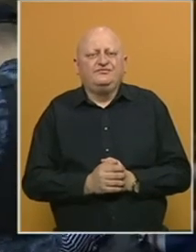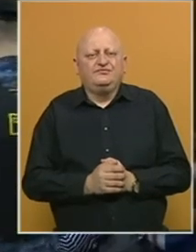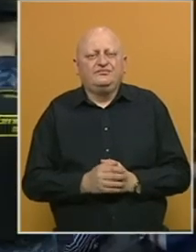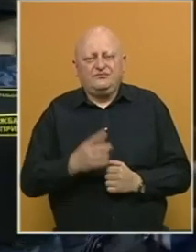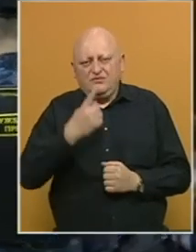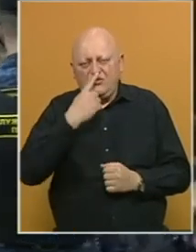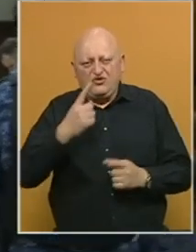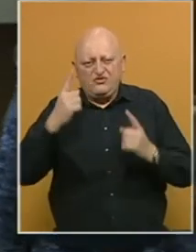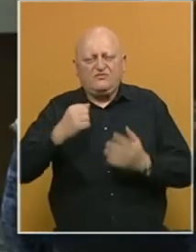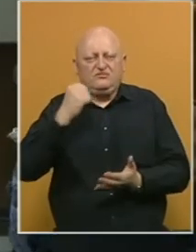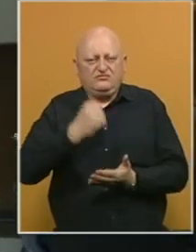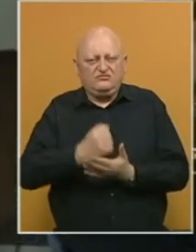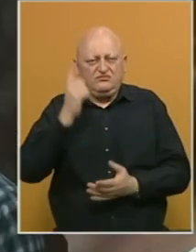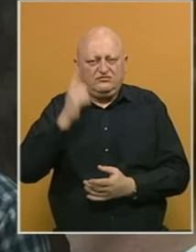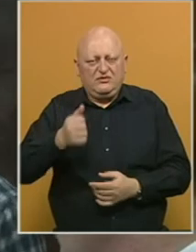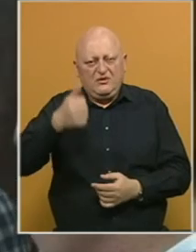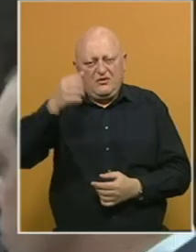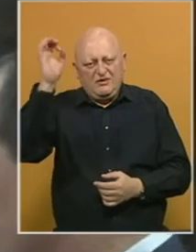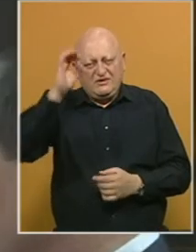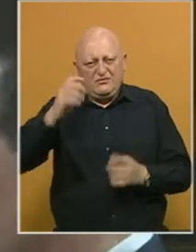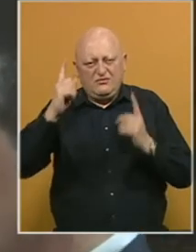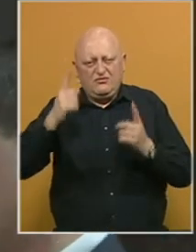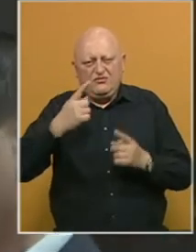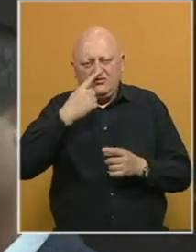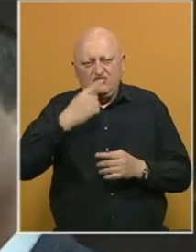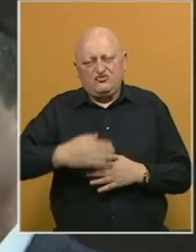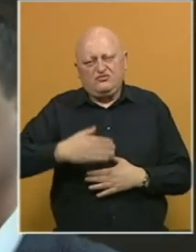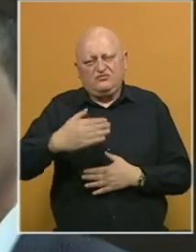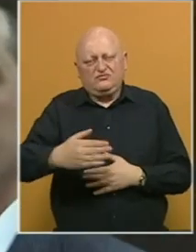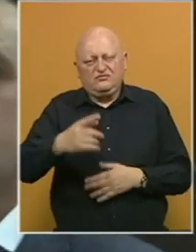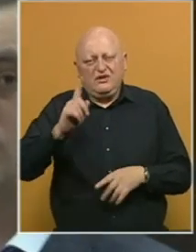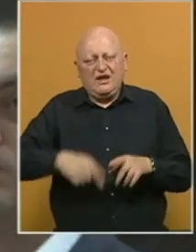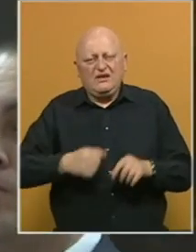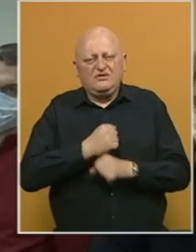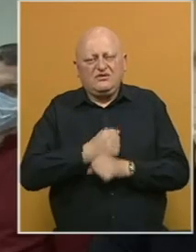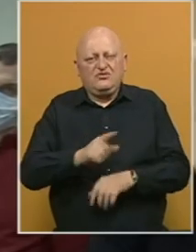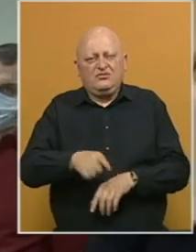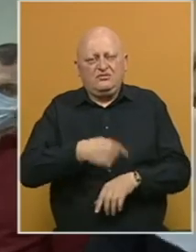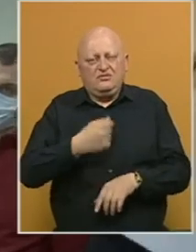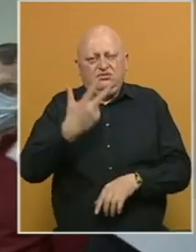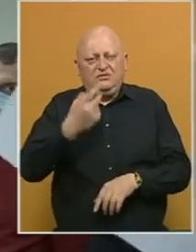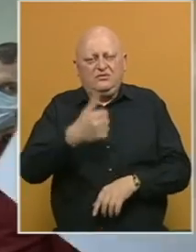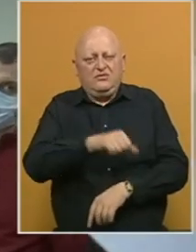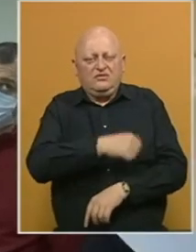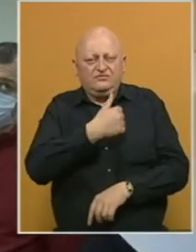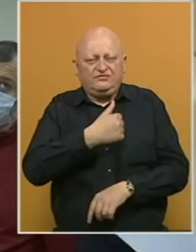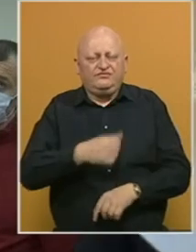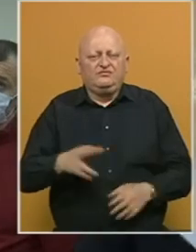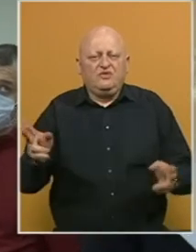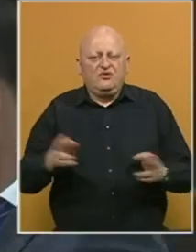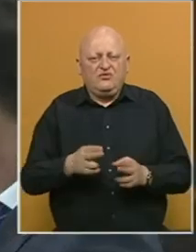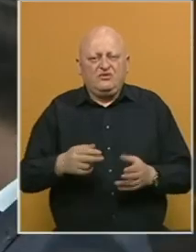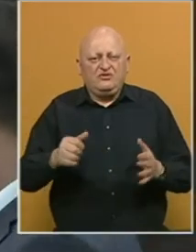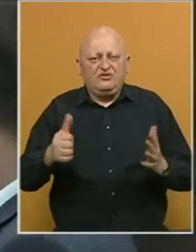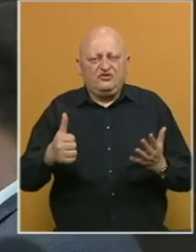Moskovski sud potvrdio odluku prvostepenog suda, ali je ruskom opozicionaru kaznu zatvora u trajanju od tri i po godine umanjio